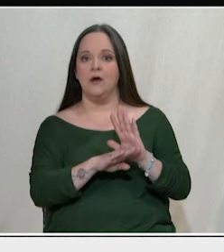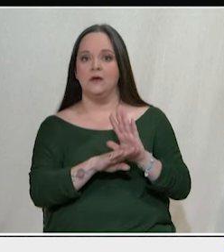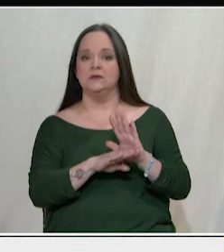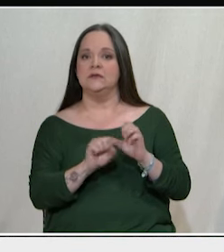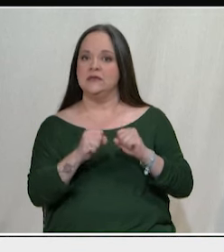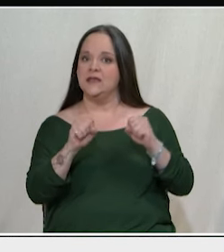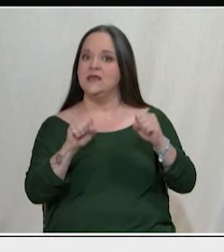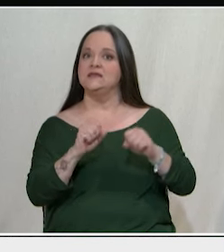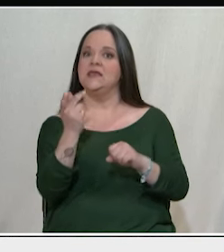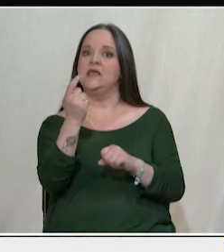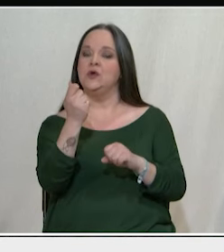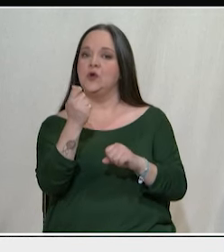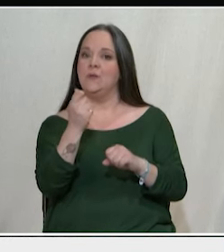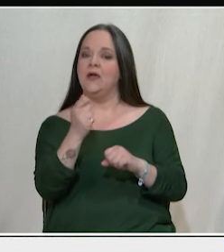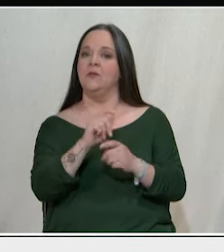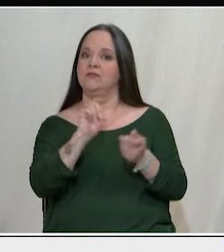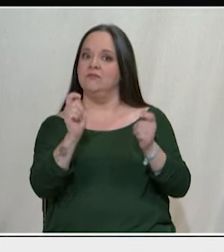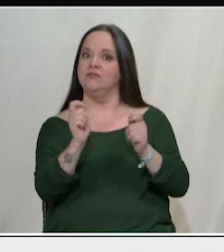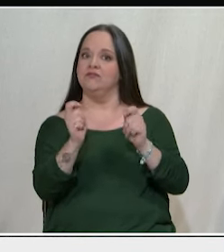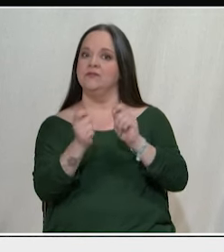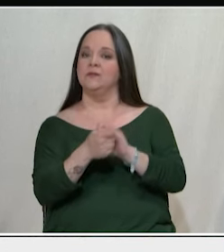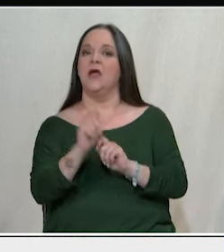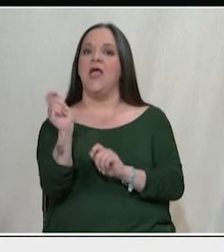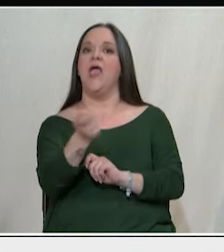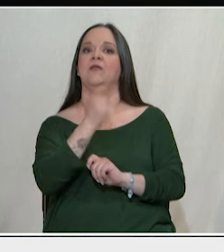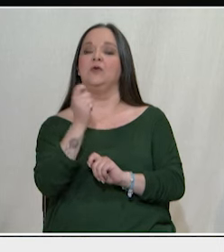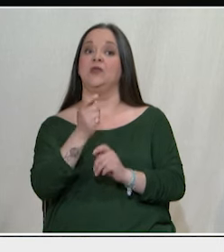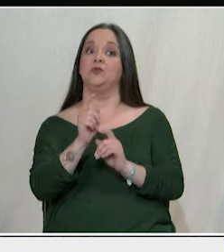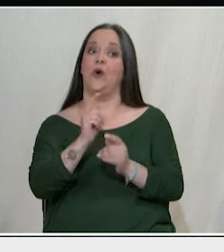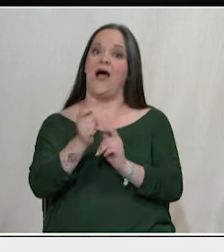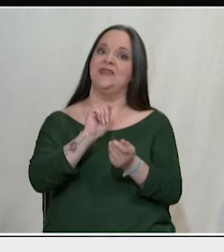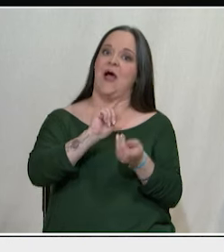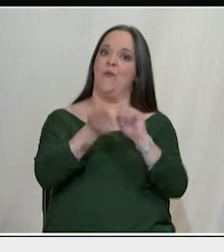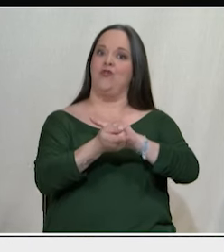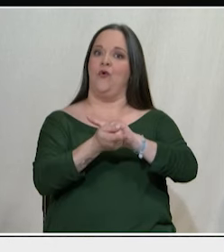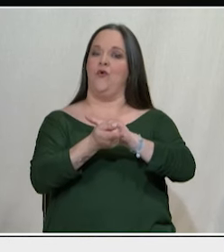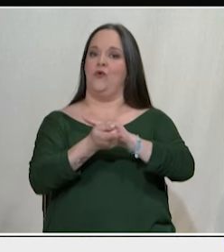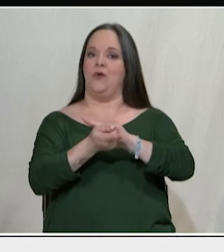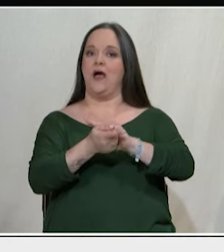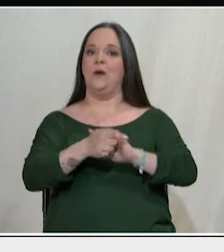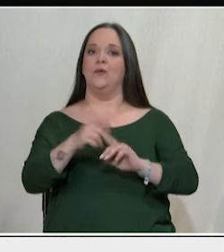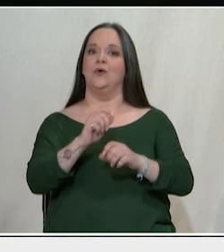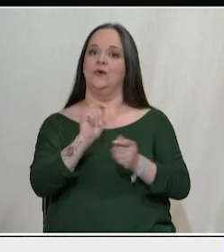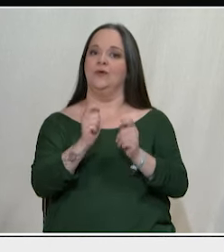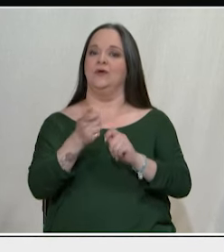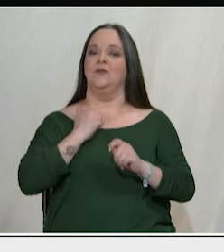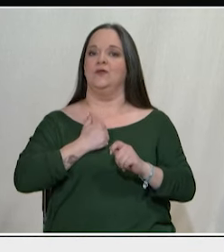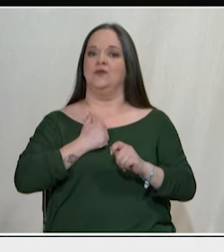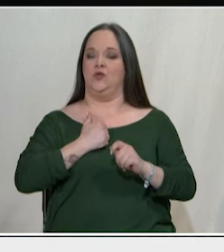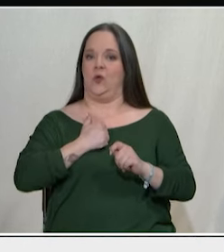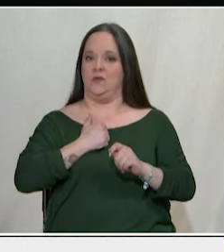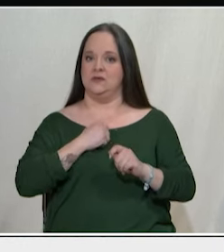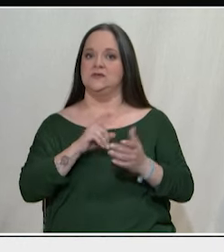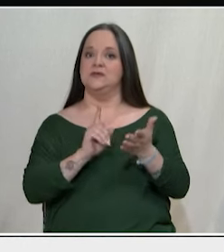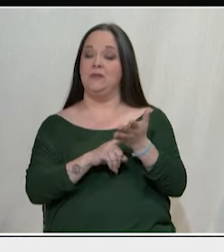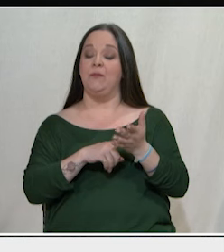οικονομίας μέσα από πλατιές εθνικοποιήσεις, δηλαδή αντίστροφο των ιδιωτικοποίησεων, πρέπει να επεκταθεί και σε τομής και εκείνη η πραγματική λύση